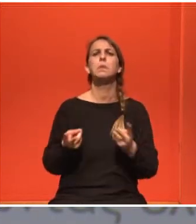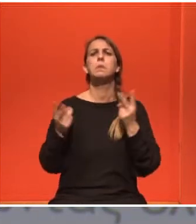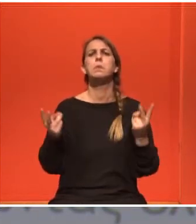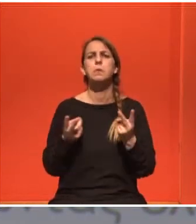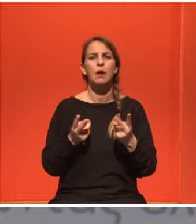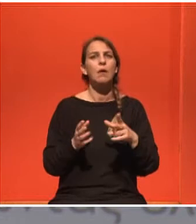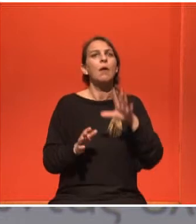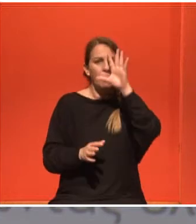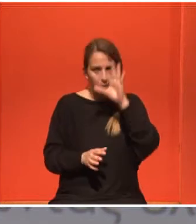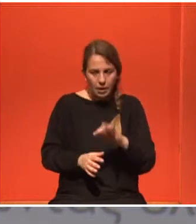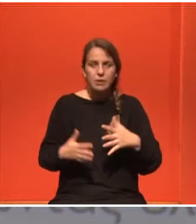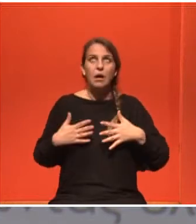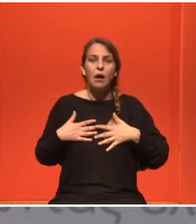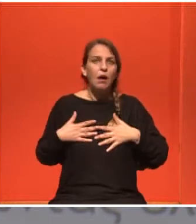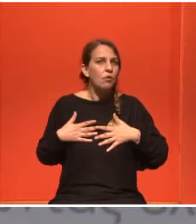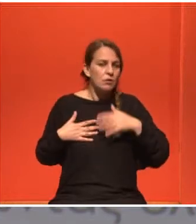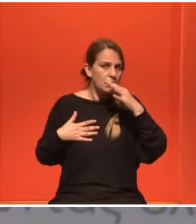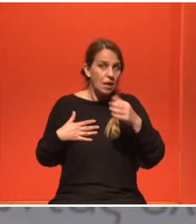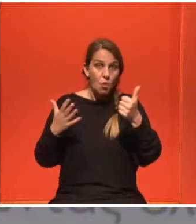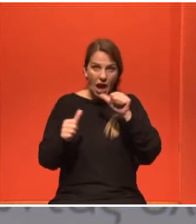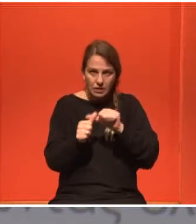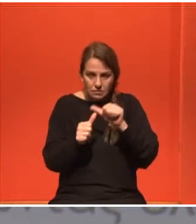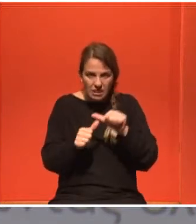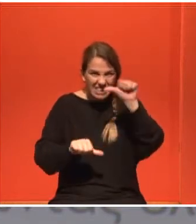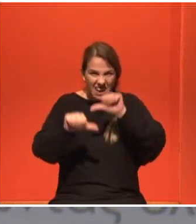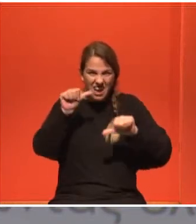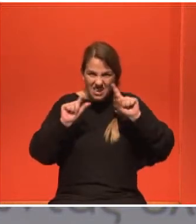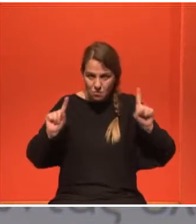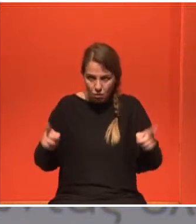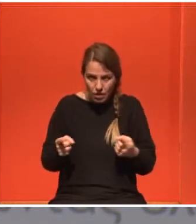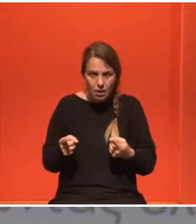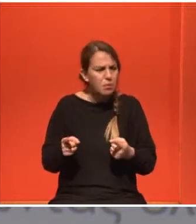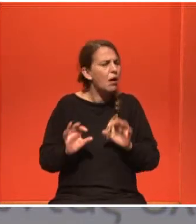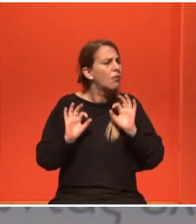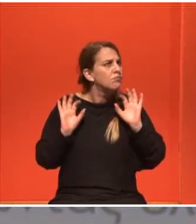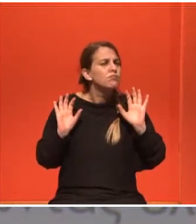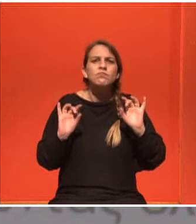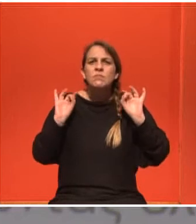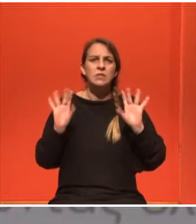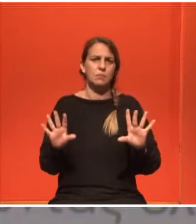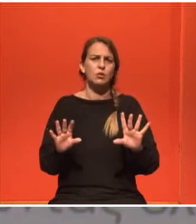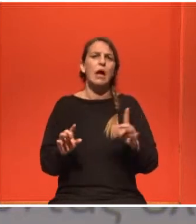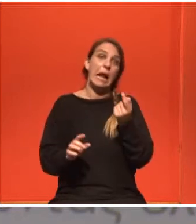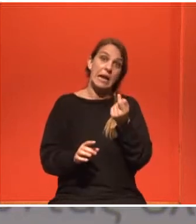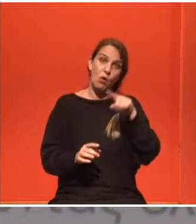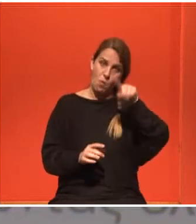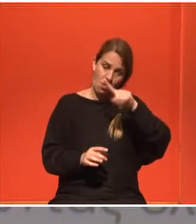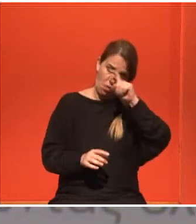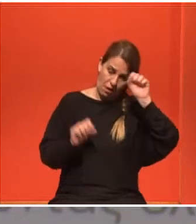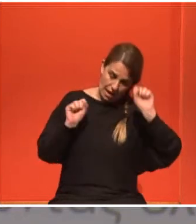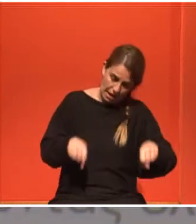εμένα οι χημειοθεραπείες με έξι μήνες πέρασαν αέρας. Είχα κάποιες δύσκολες μέρες σαφώς